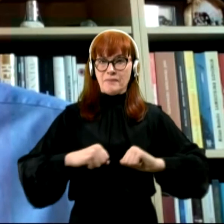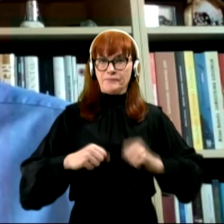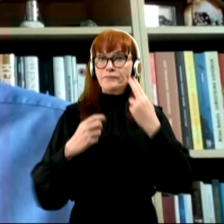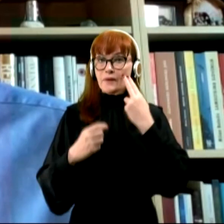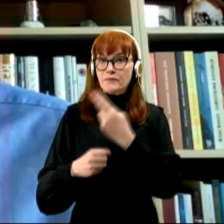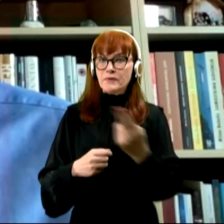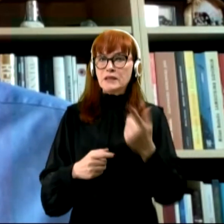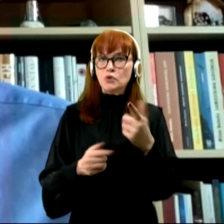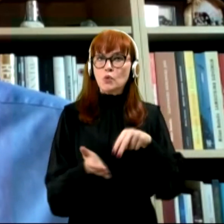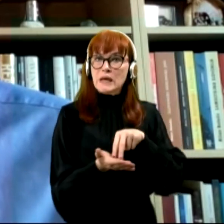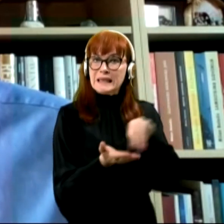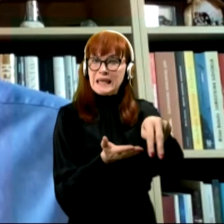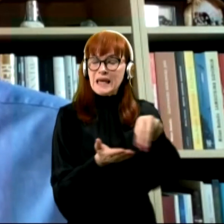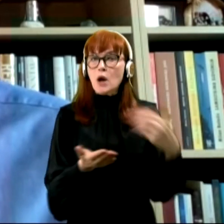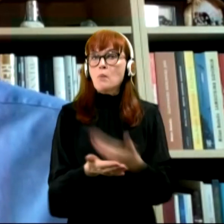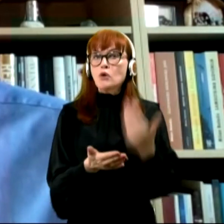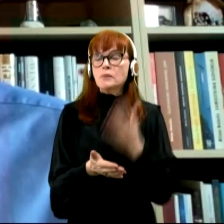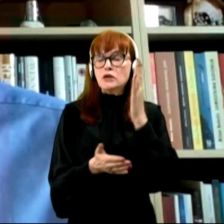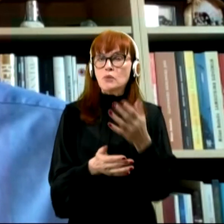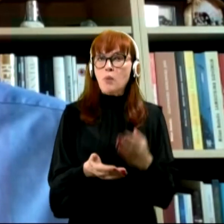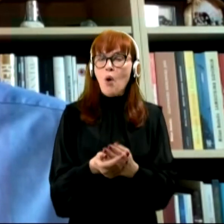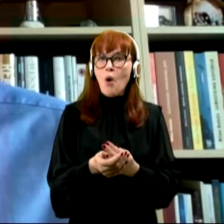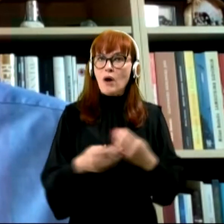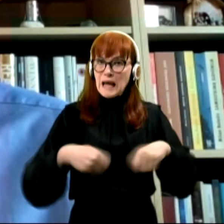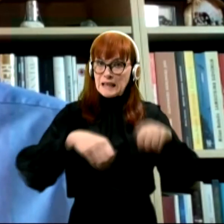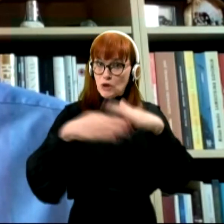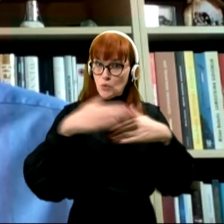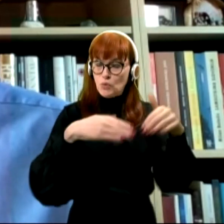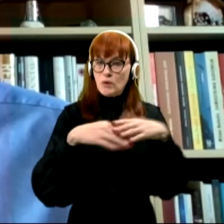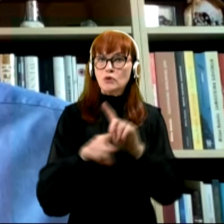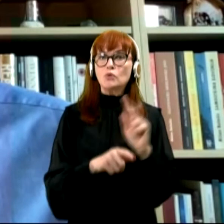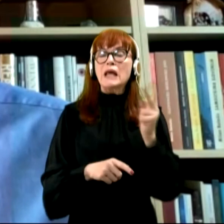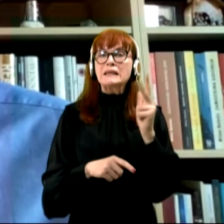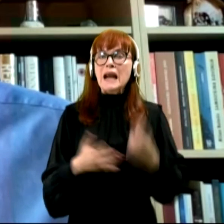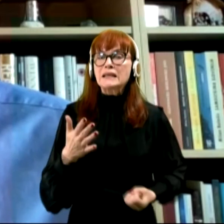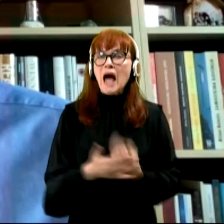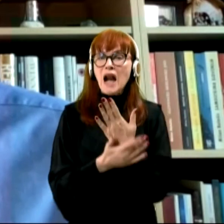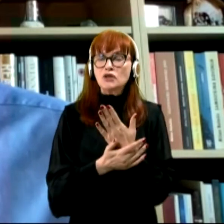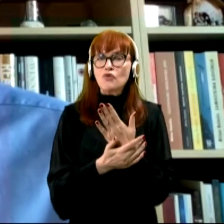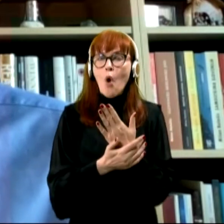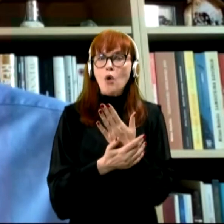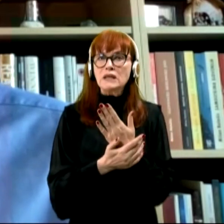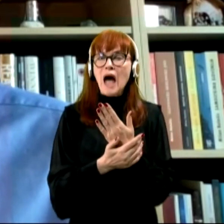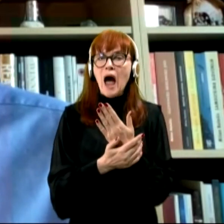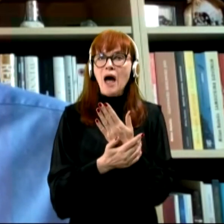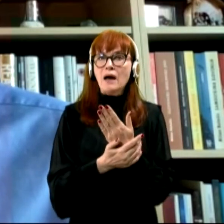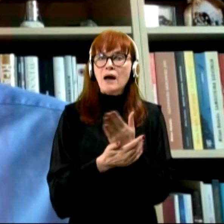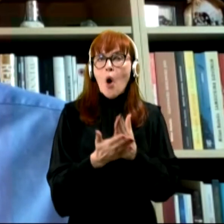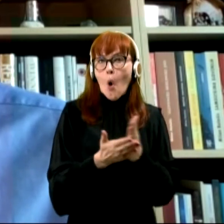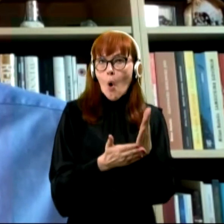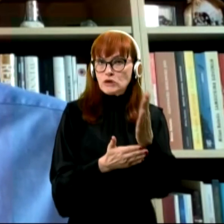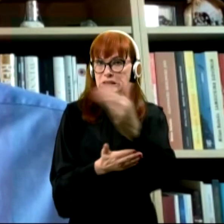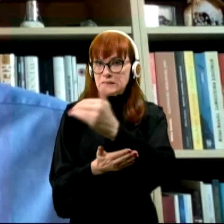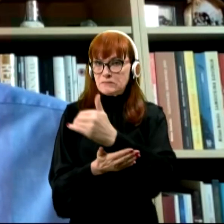bo drugi ter pospešeno začel graditi, da se gradi tudi tretje razvoj na OS, da so se na področju